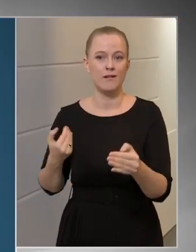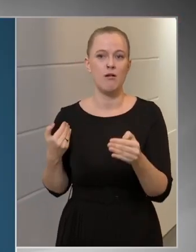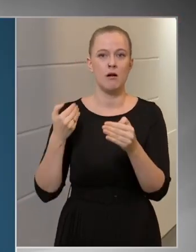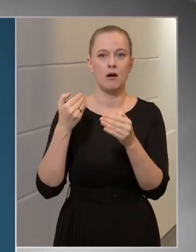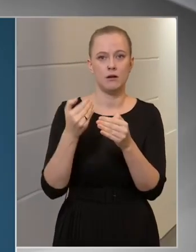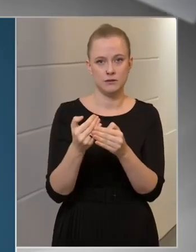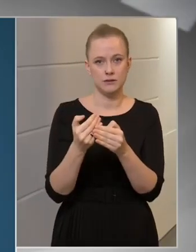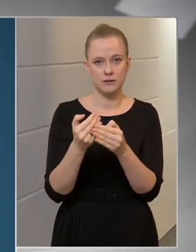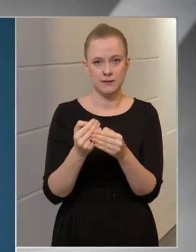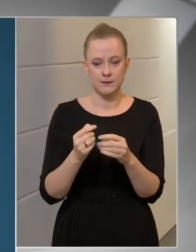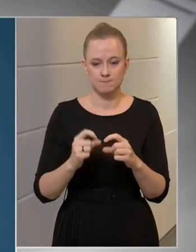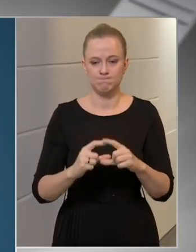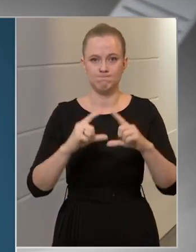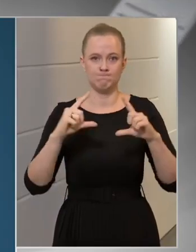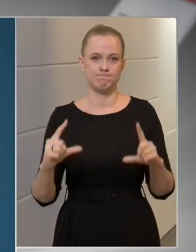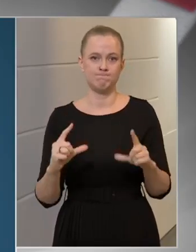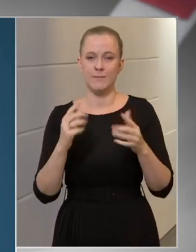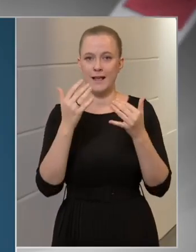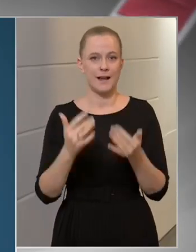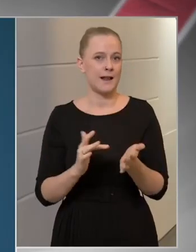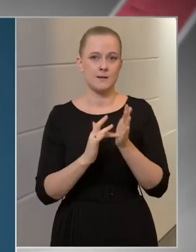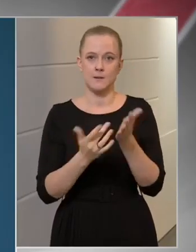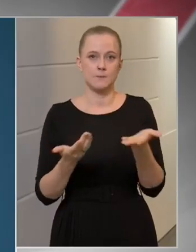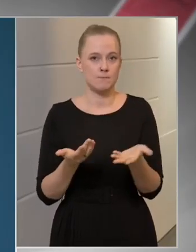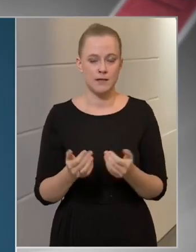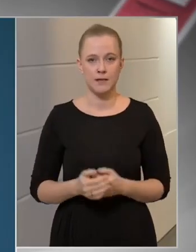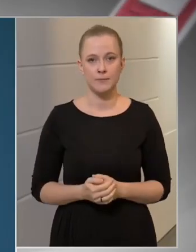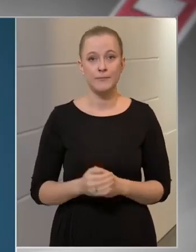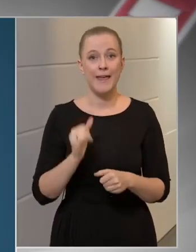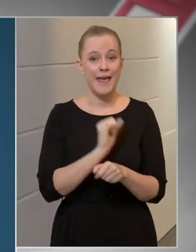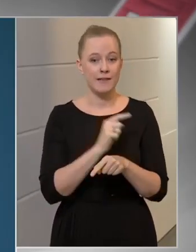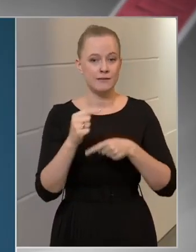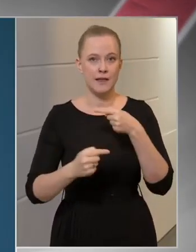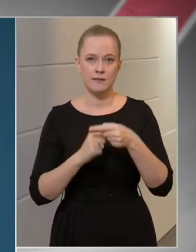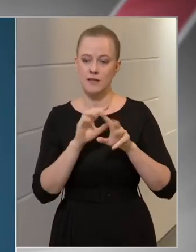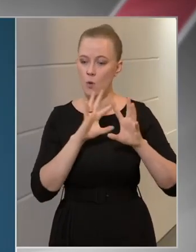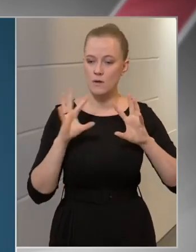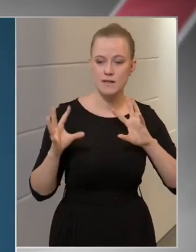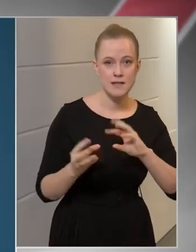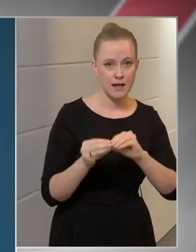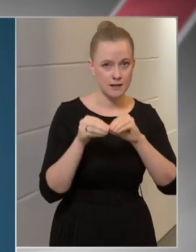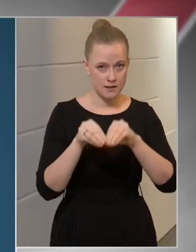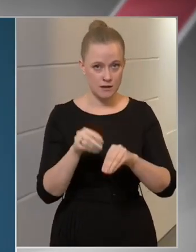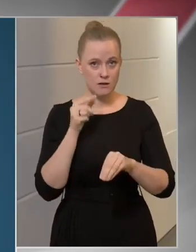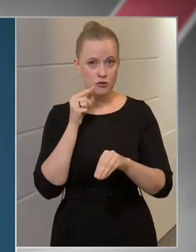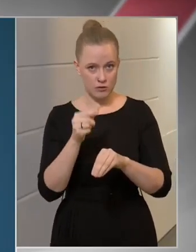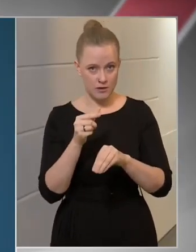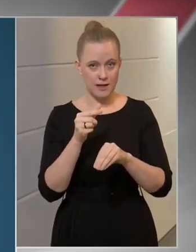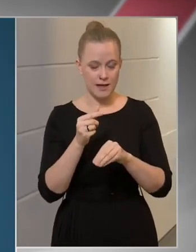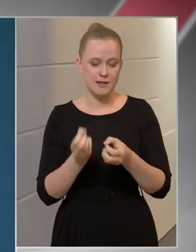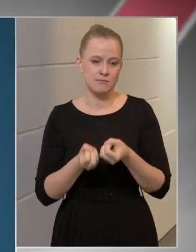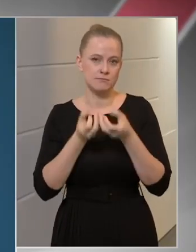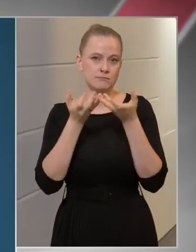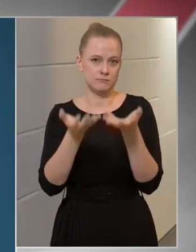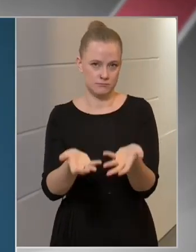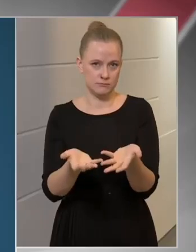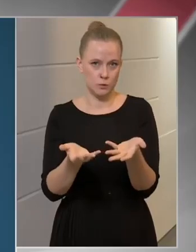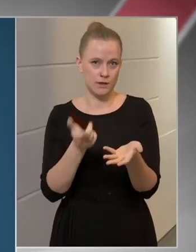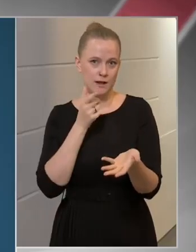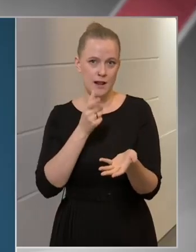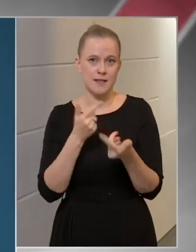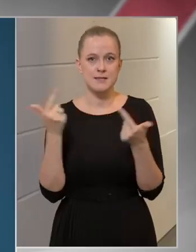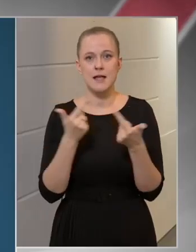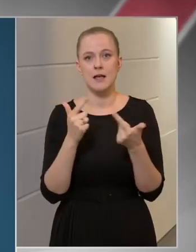feltárt eredményeket. A hetente történik egy összegzés, amit majd közkincsét teszünk és